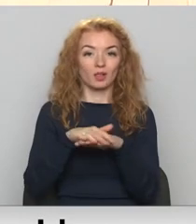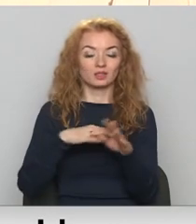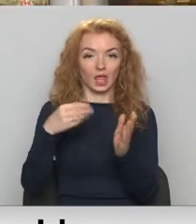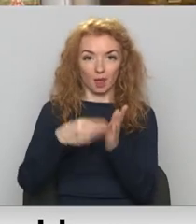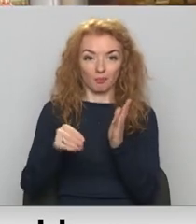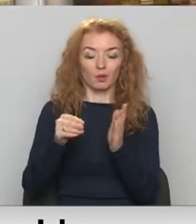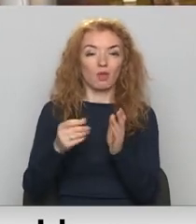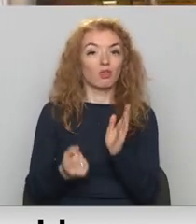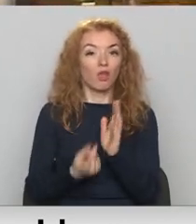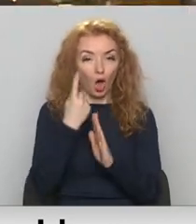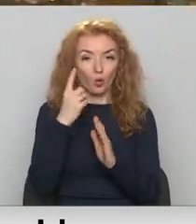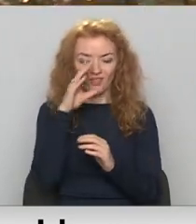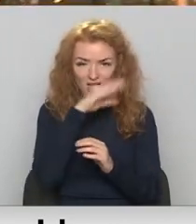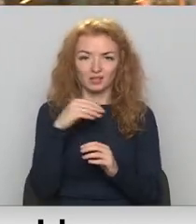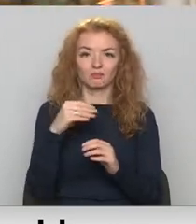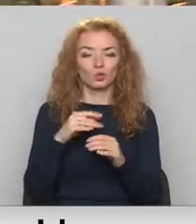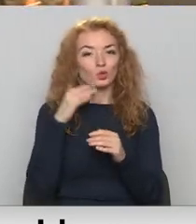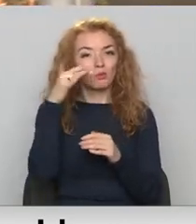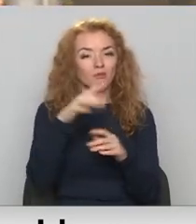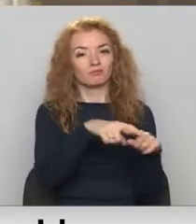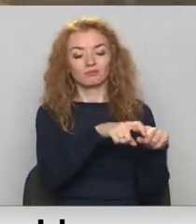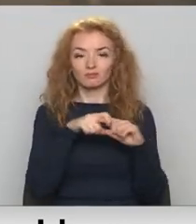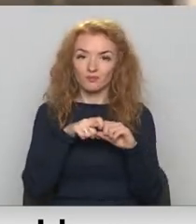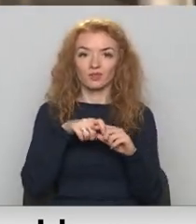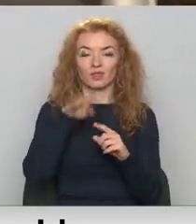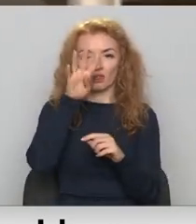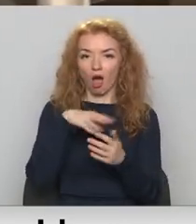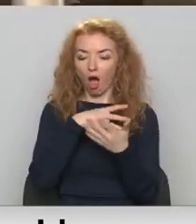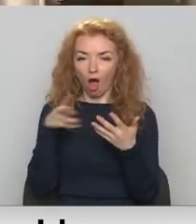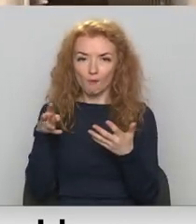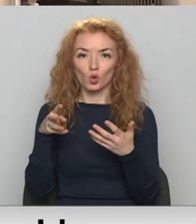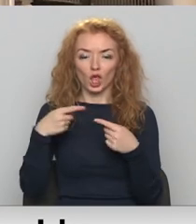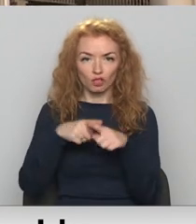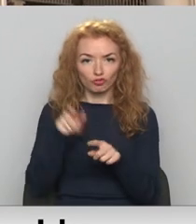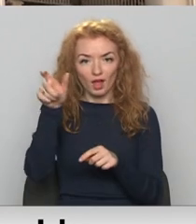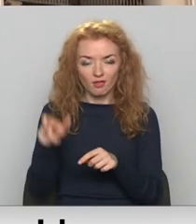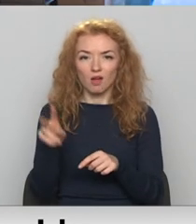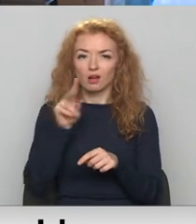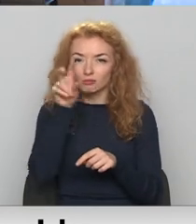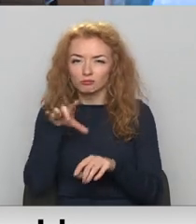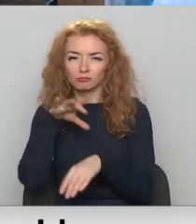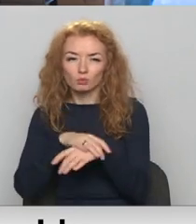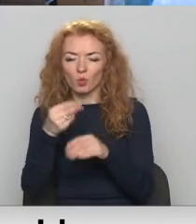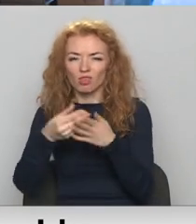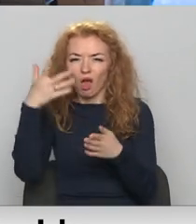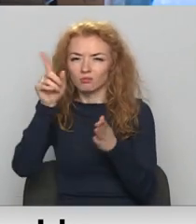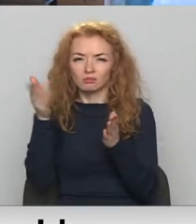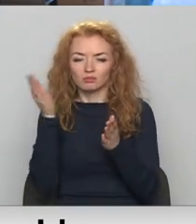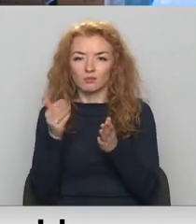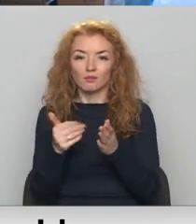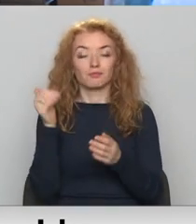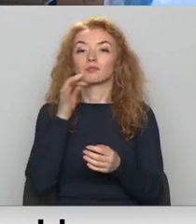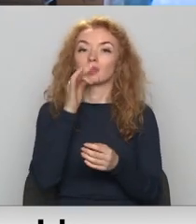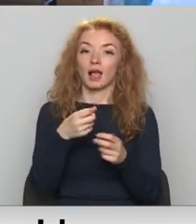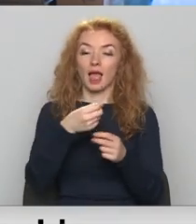jārot iespēju turpmāk piesaistīt būniecības tām inženierus, kas spētu atrast sadārdzinājumu. Eksperti, kas palīdz mums